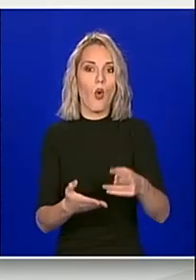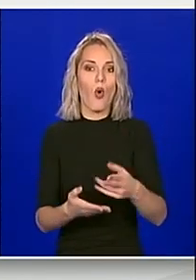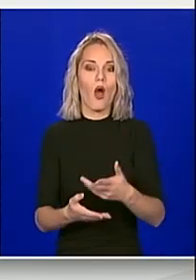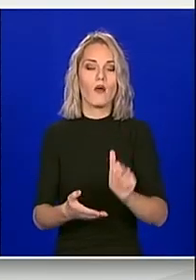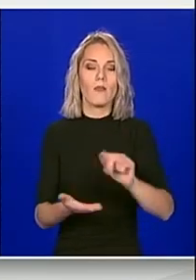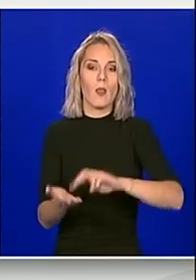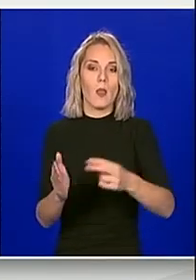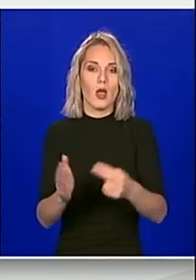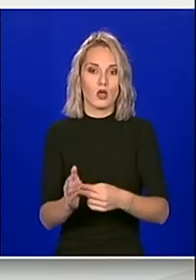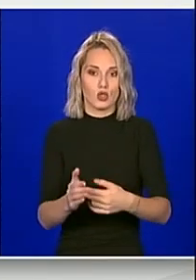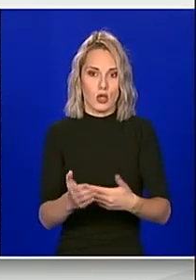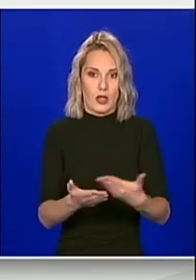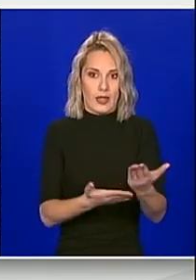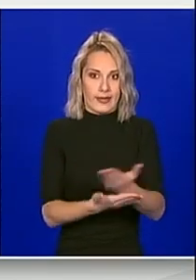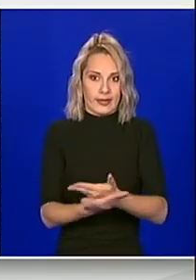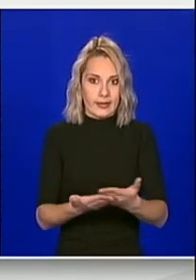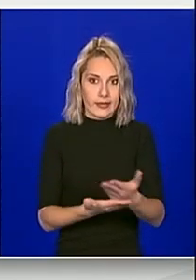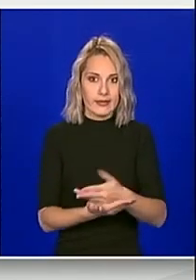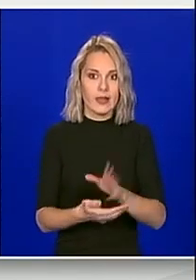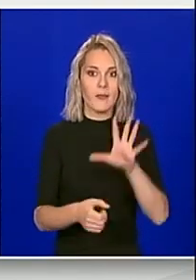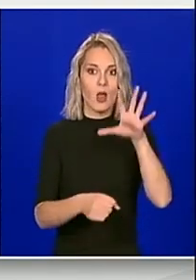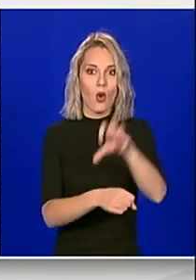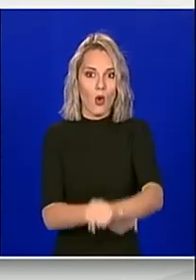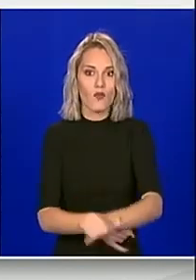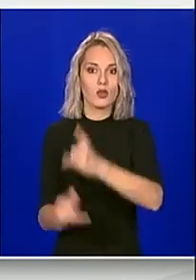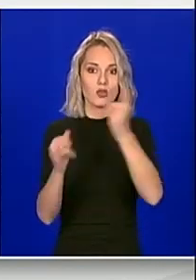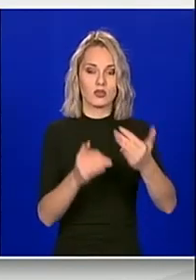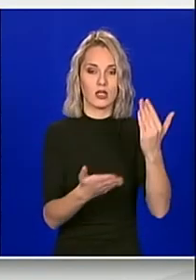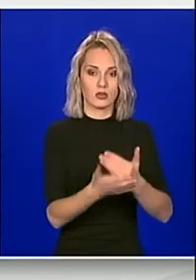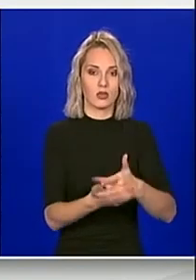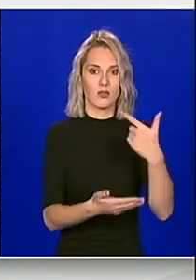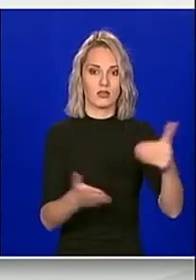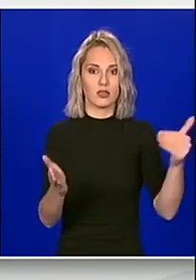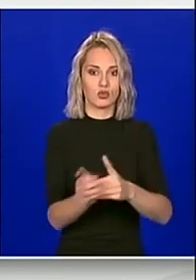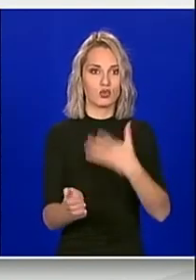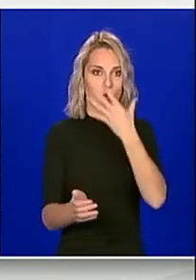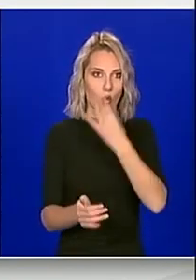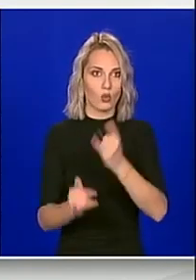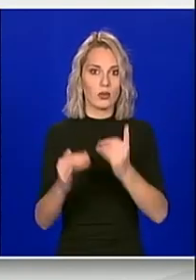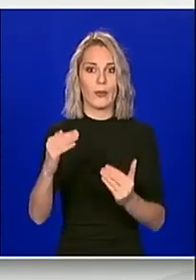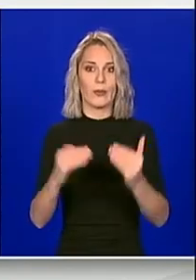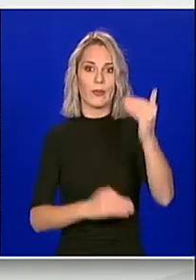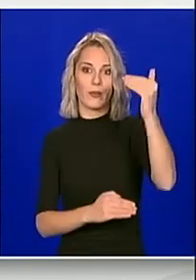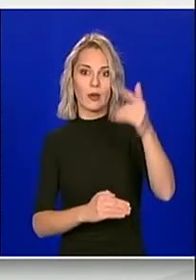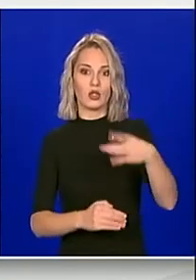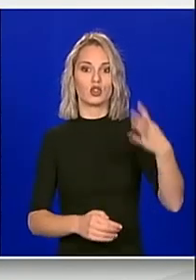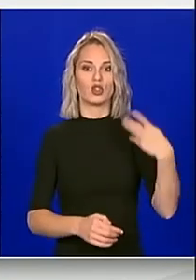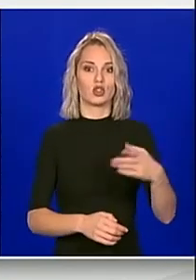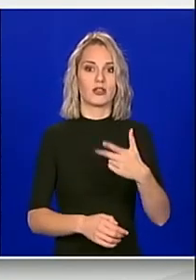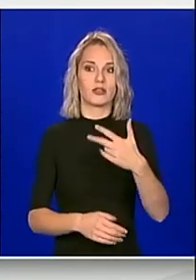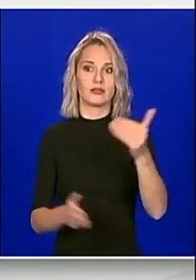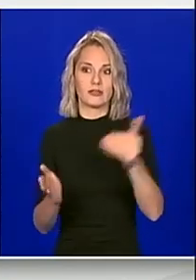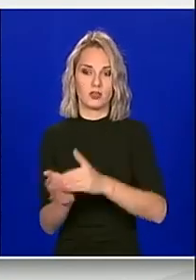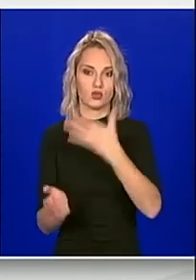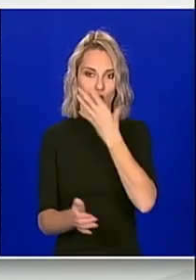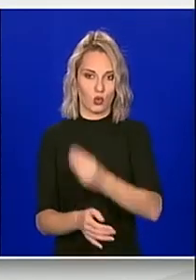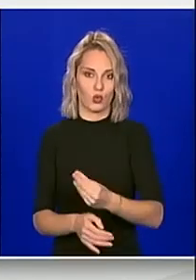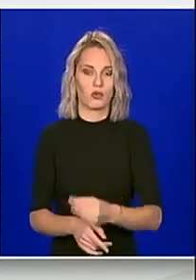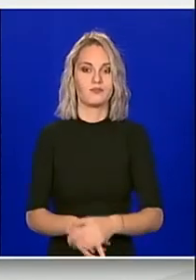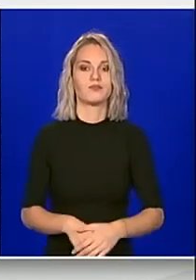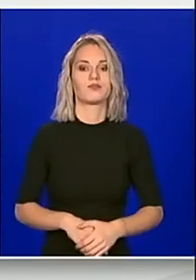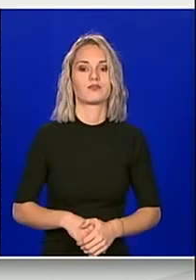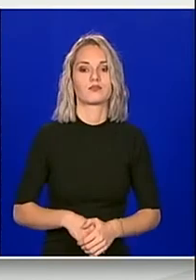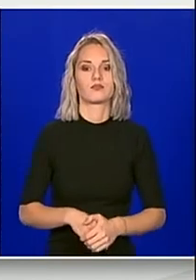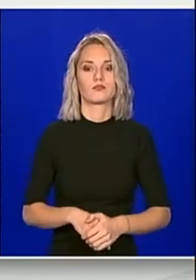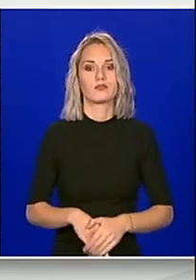glavnicu za provođenje ovrhe koje je do sada u zakonu 20.000 kuna, sada povećavamo na 40.000 kuna. Isto tako,